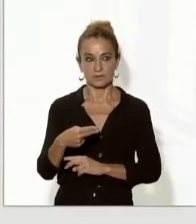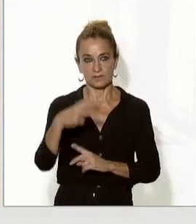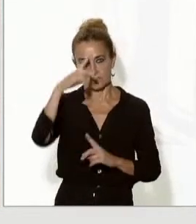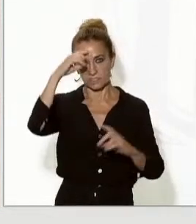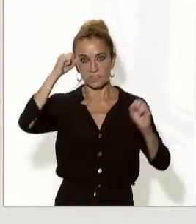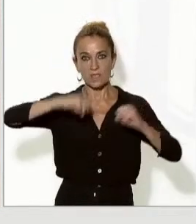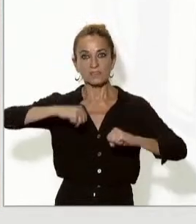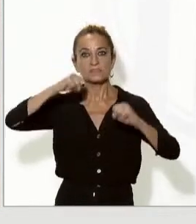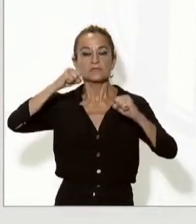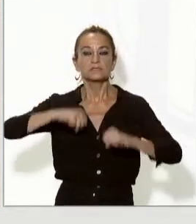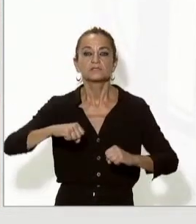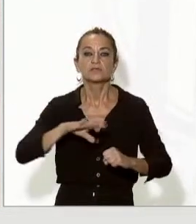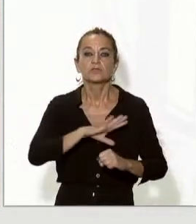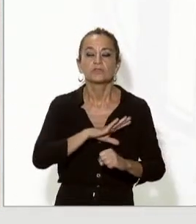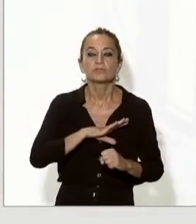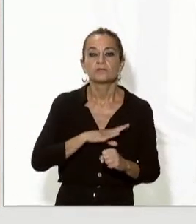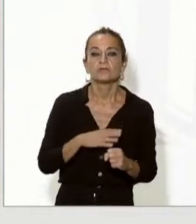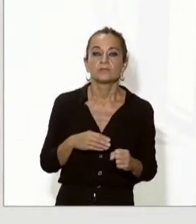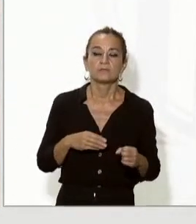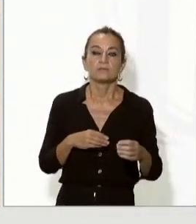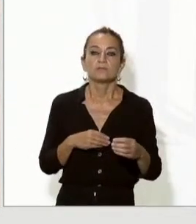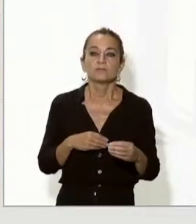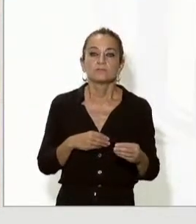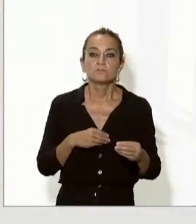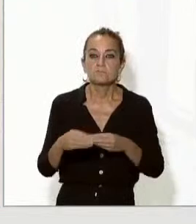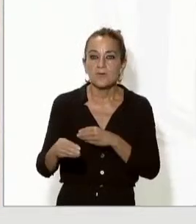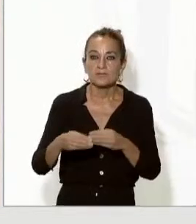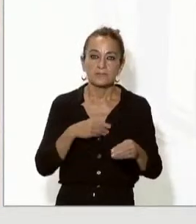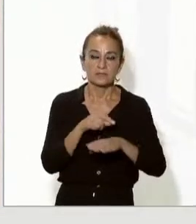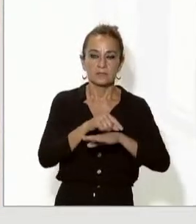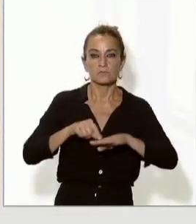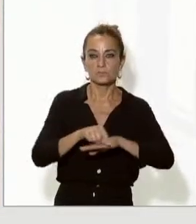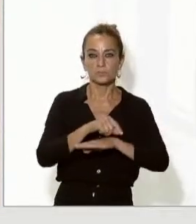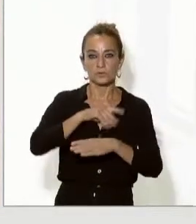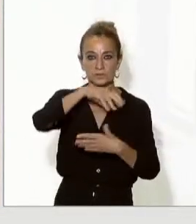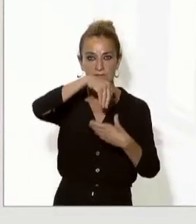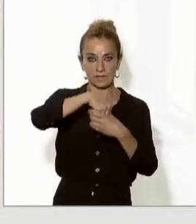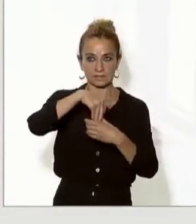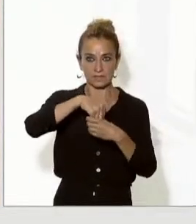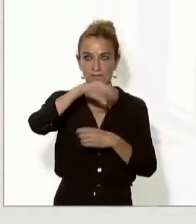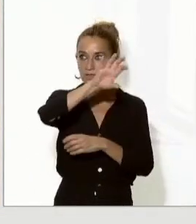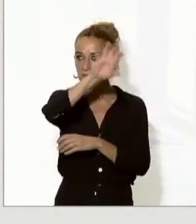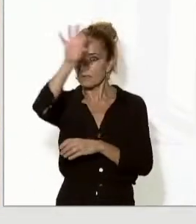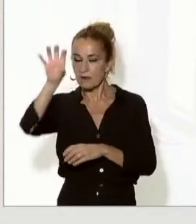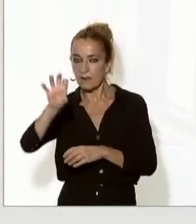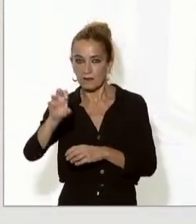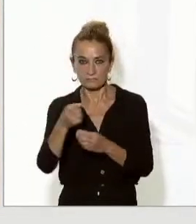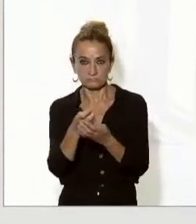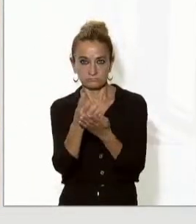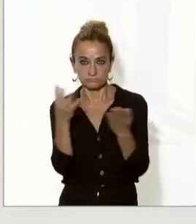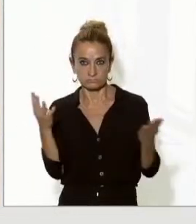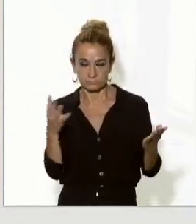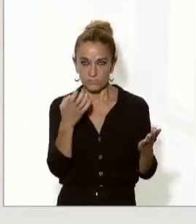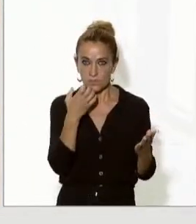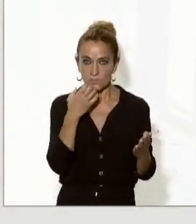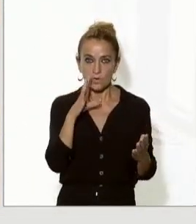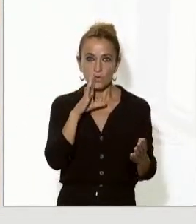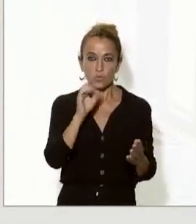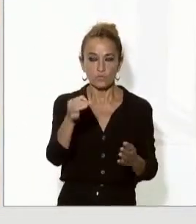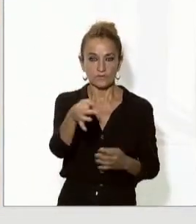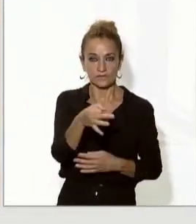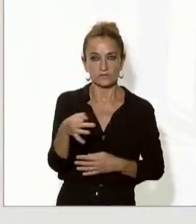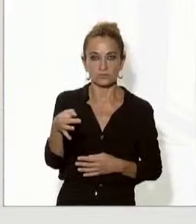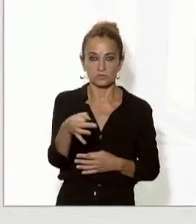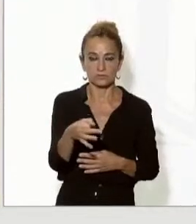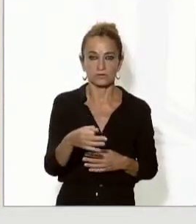decisions en matèria de política interna de qualsevol estat i en aquest cas també per part del govern d'Andorra respecte a